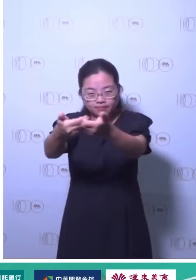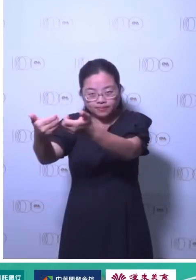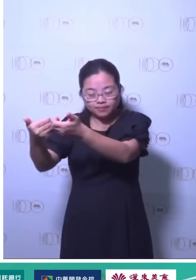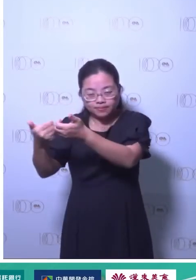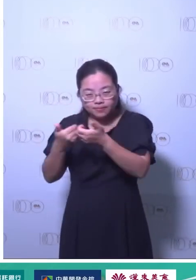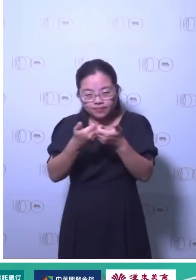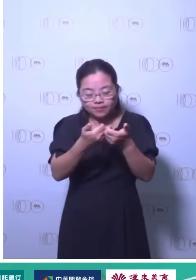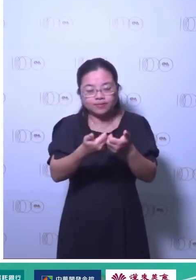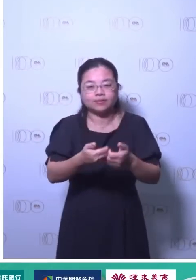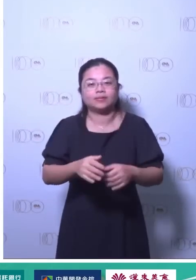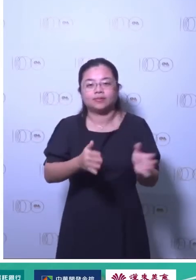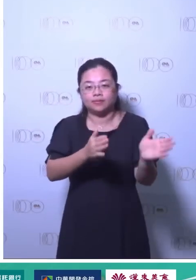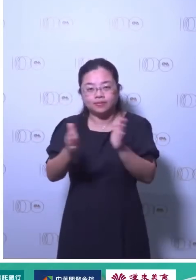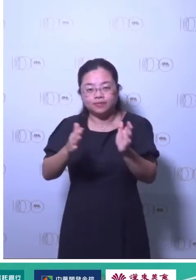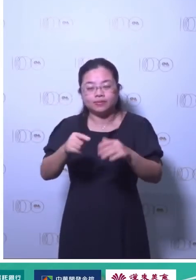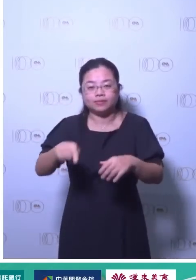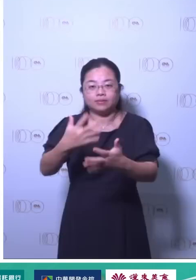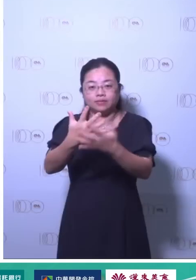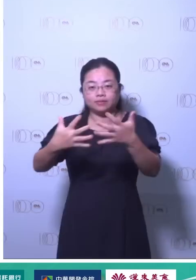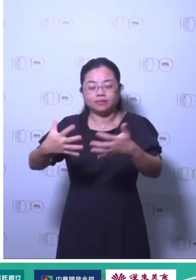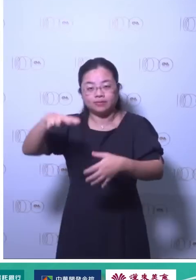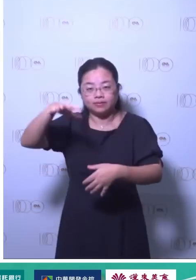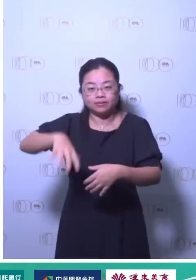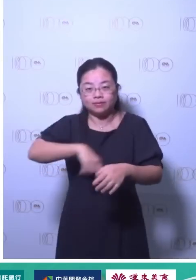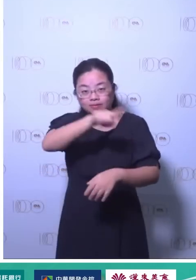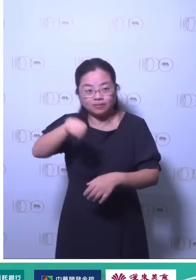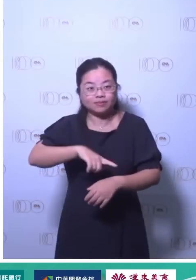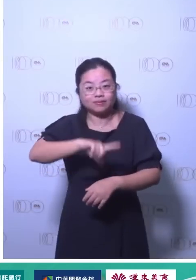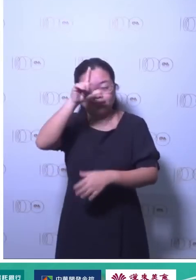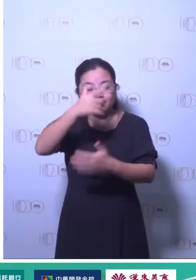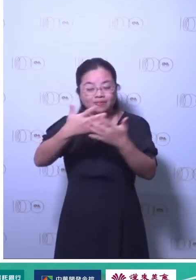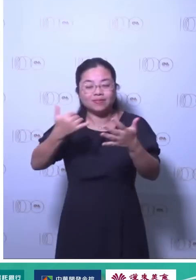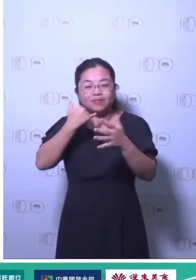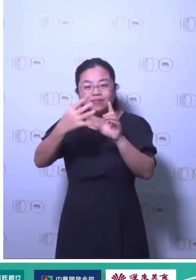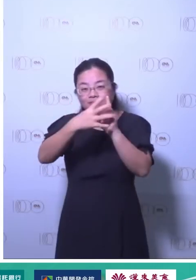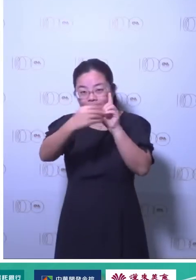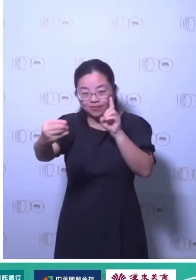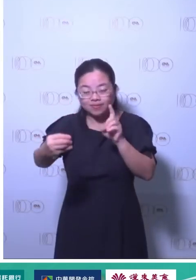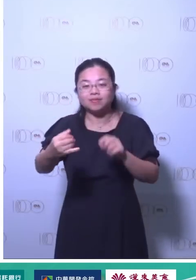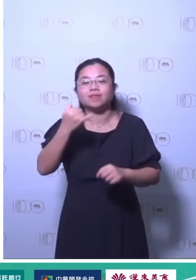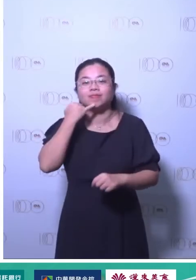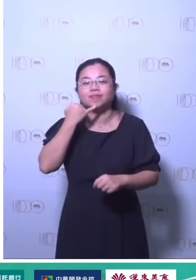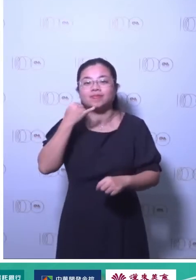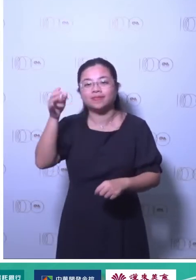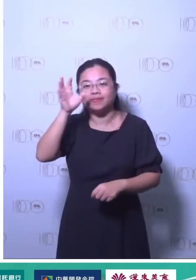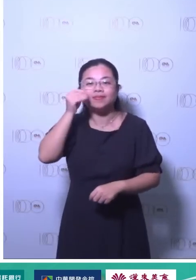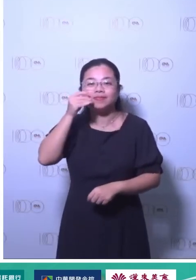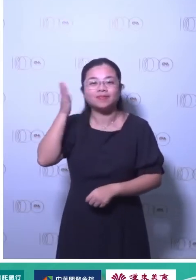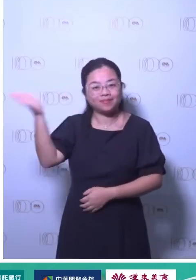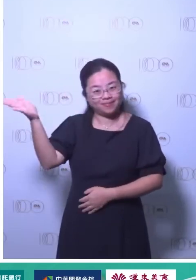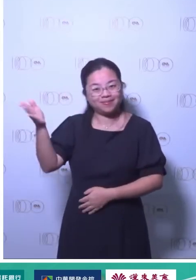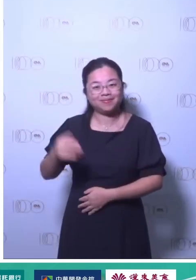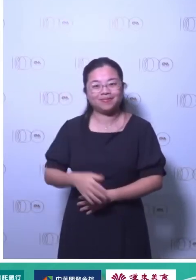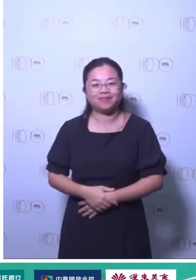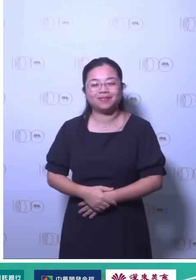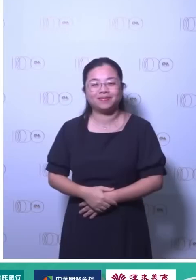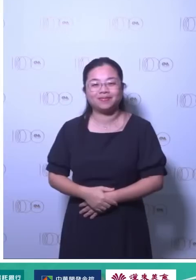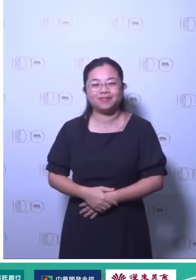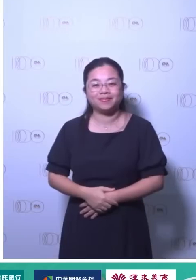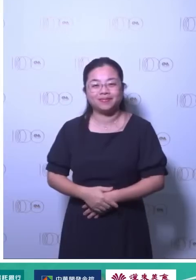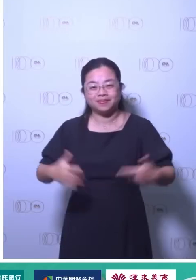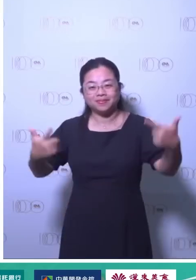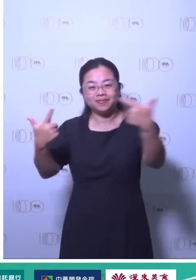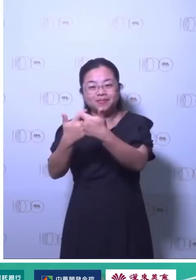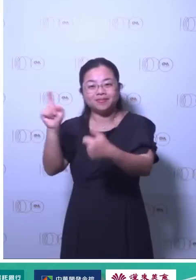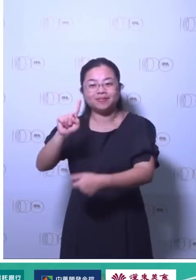的概念所以它把很多议题分门别类然后同时一直在更新这些国内外资讯把它分门别